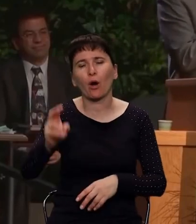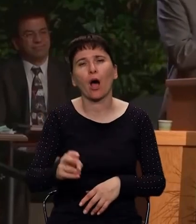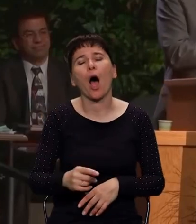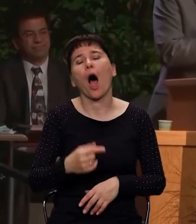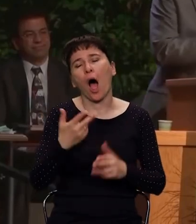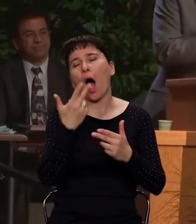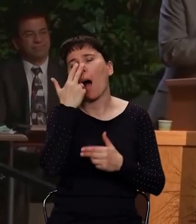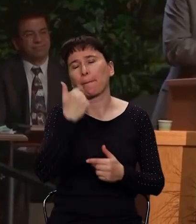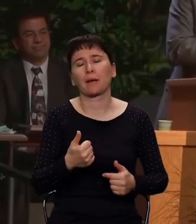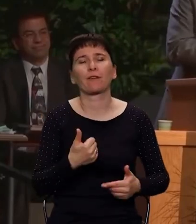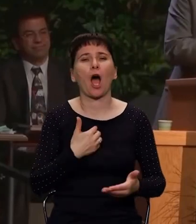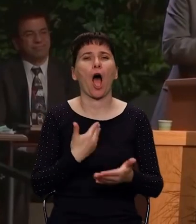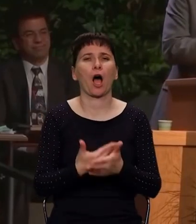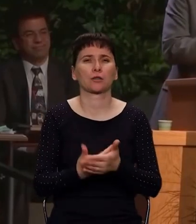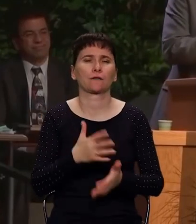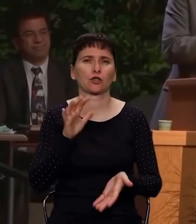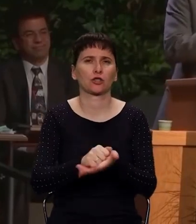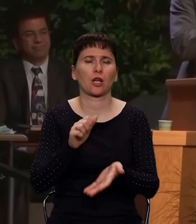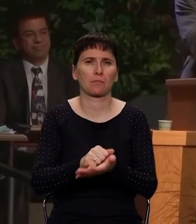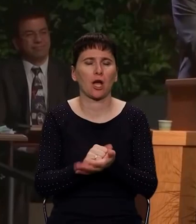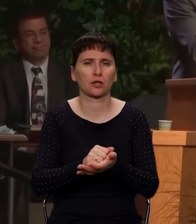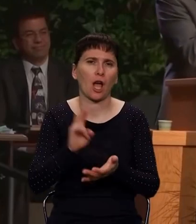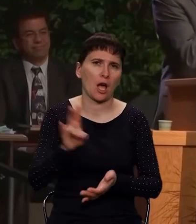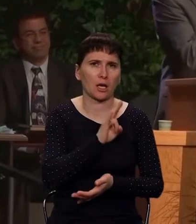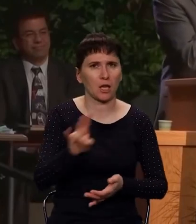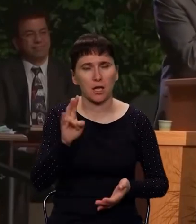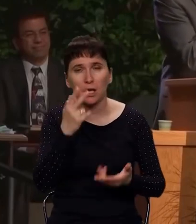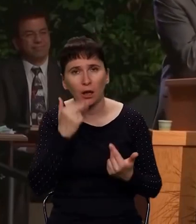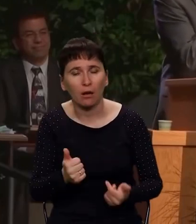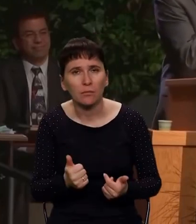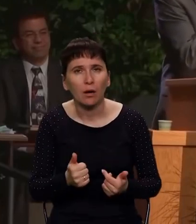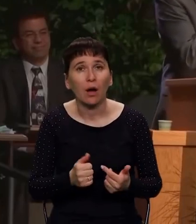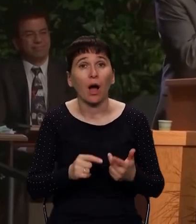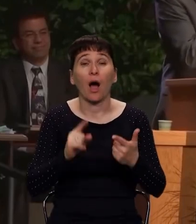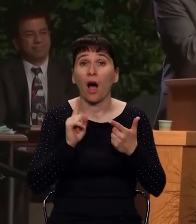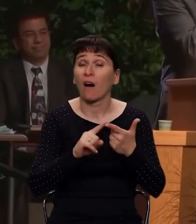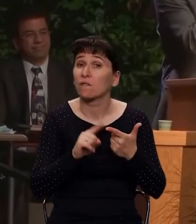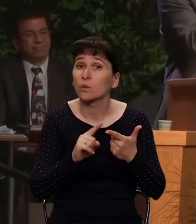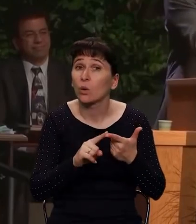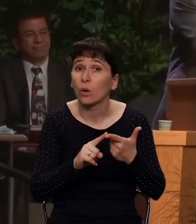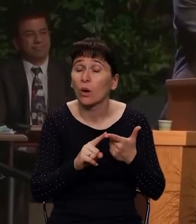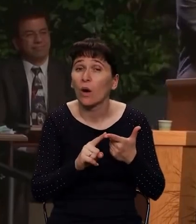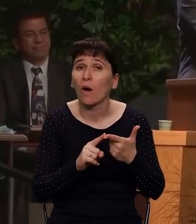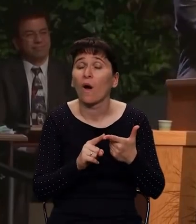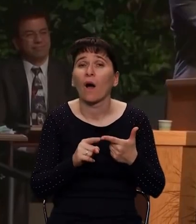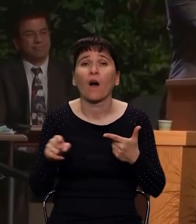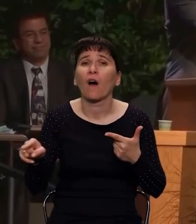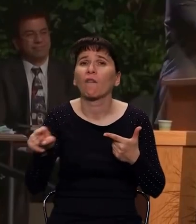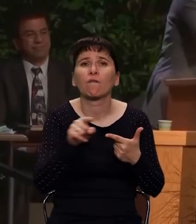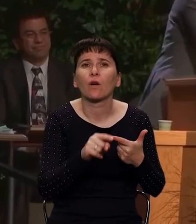Но они религиозно активны, они заняты. Второй момент сказано о том, что они не знали долго